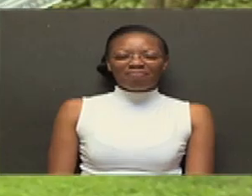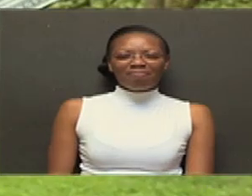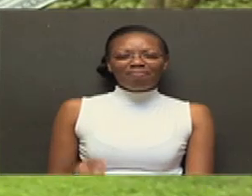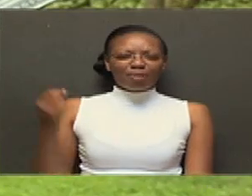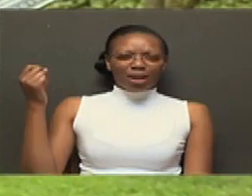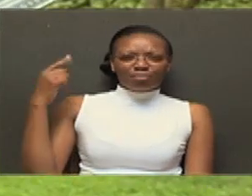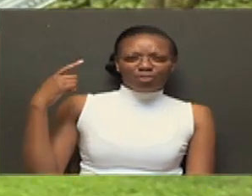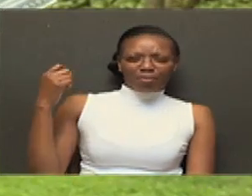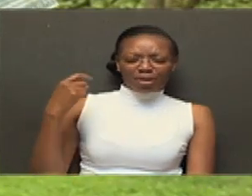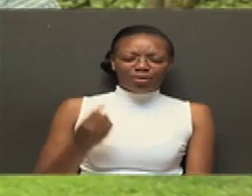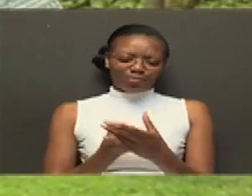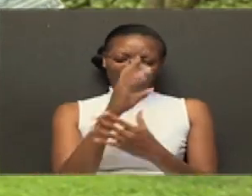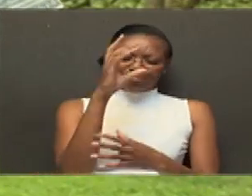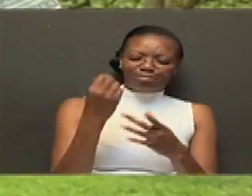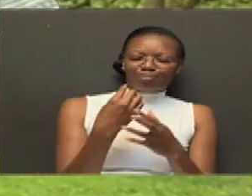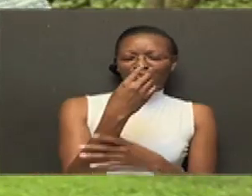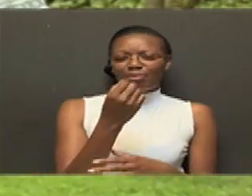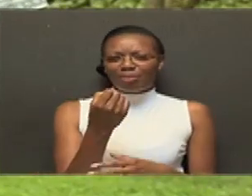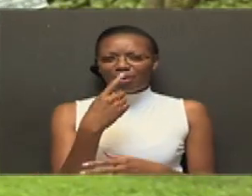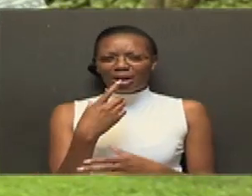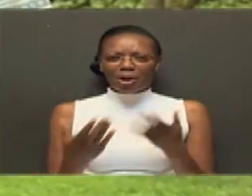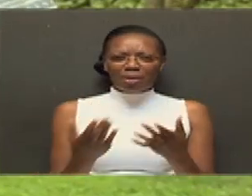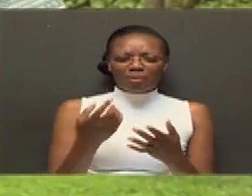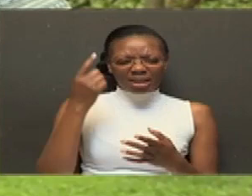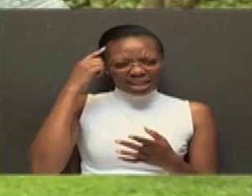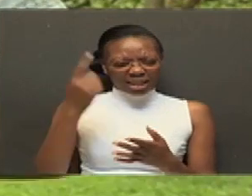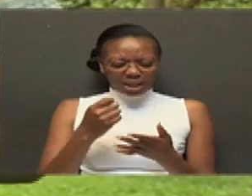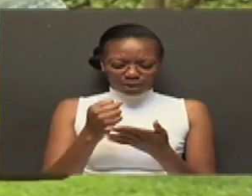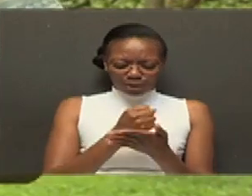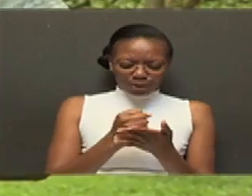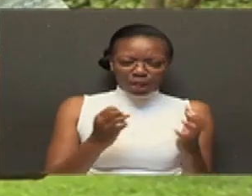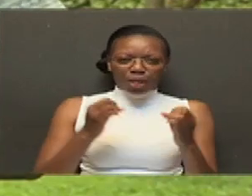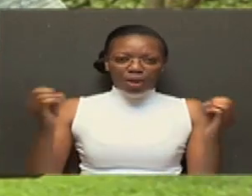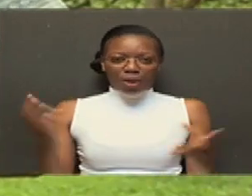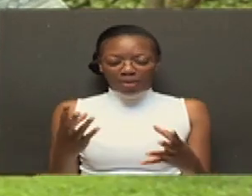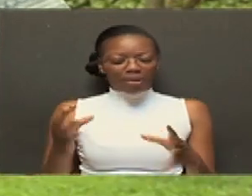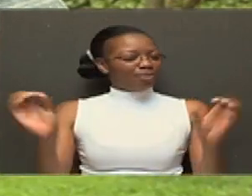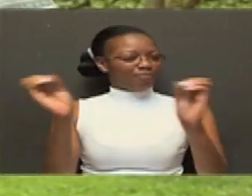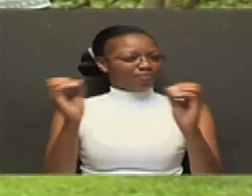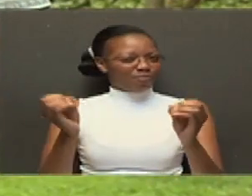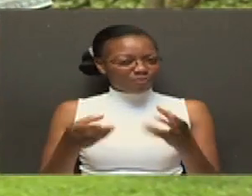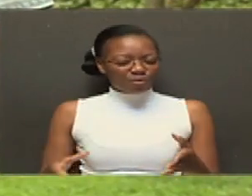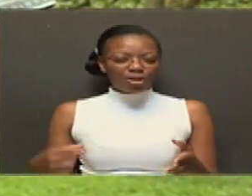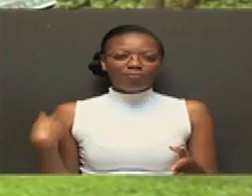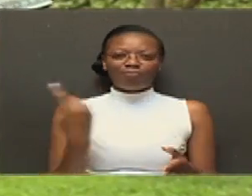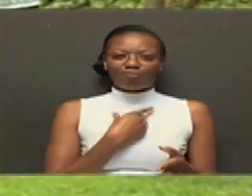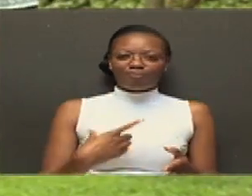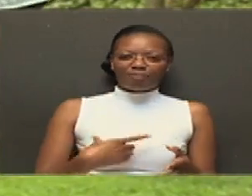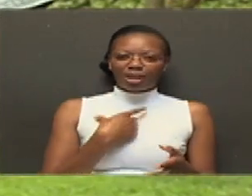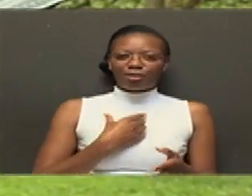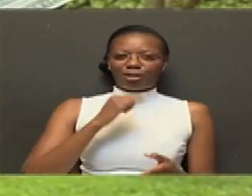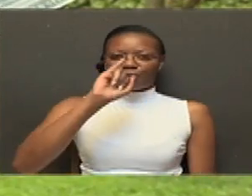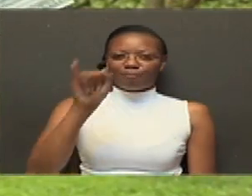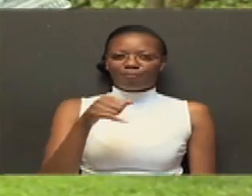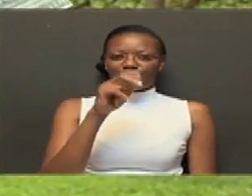Kwa kusikia neno miti shambo, wendo kathani ni ubianga au mazinga ombo tunangazia leo Lahasha, leo tu kukatika kitengo cha